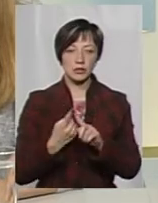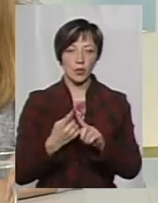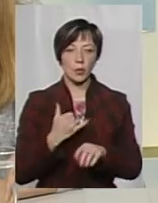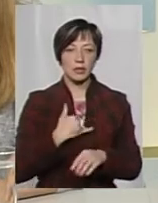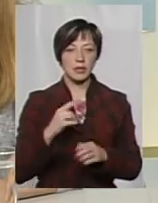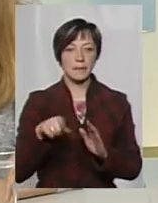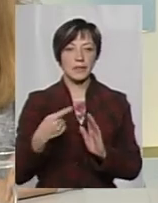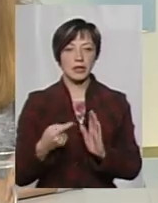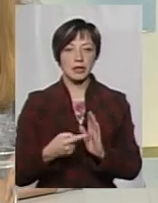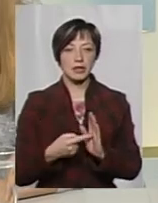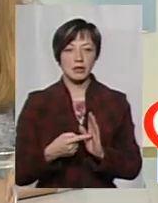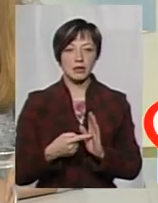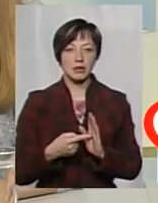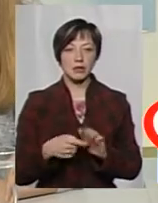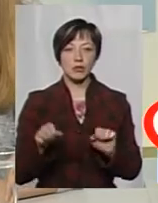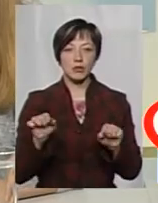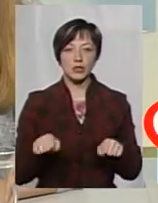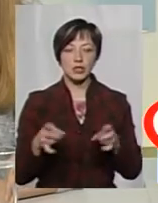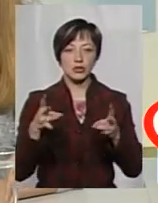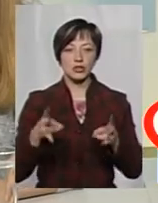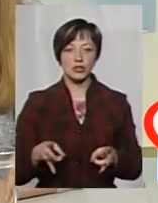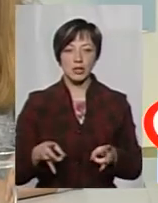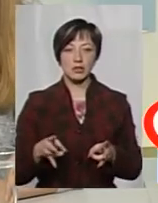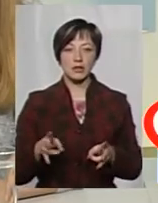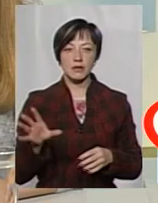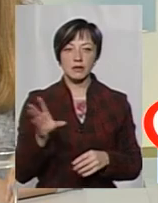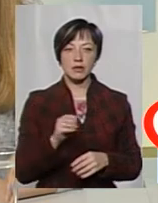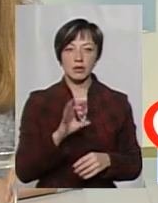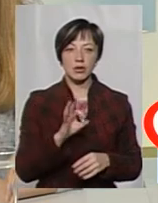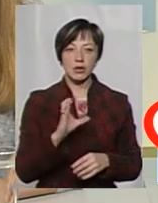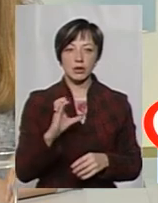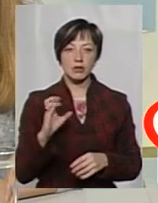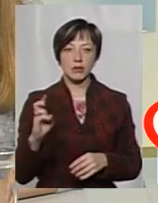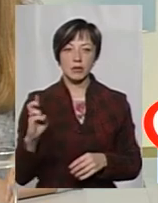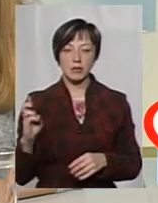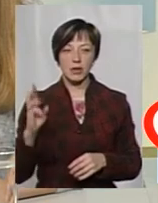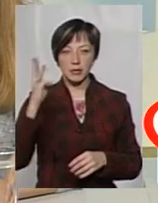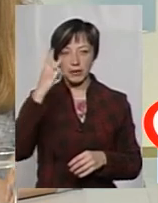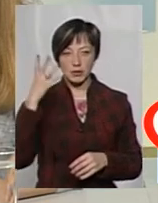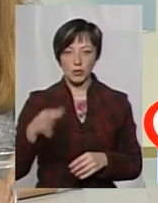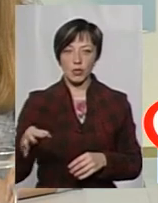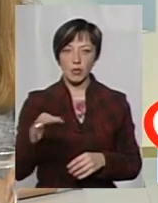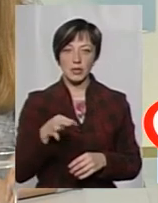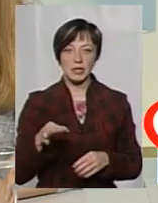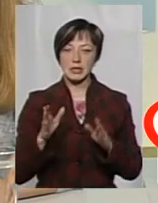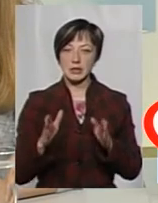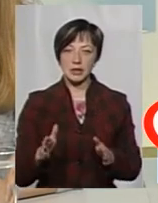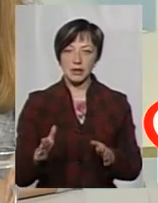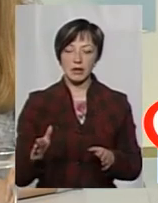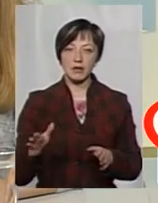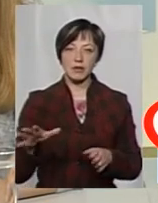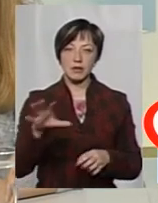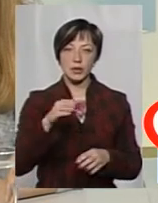питання, то від чого може постраждати усі ОСББ Хмельницької області, не тільки Хмельницької